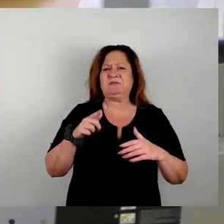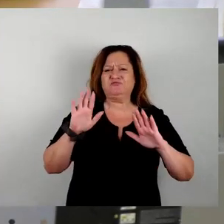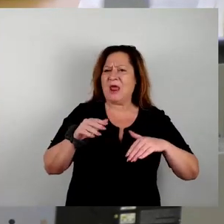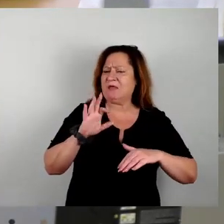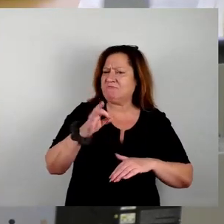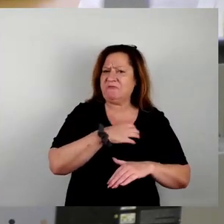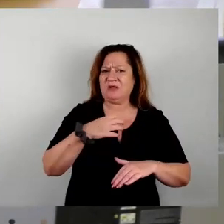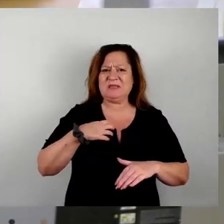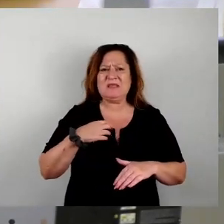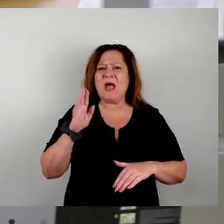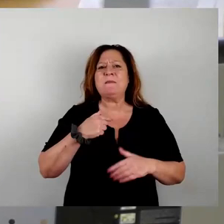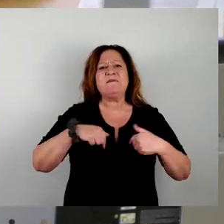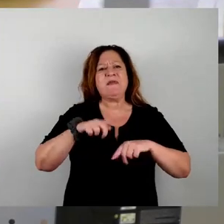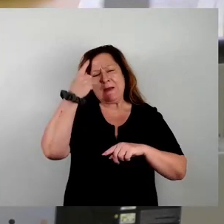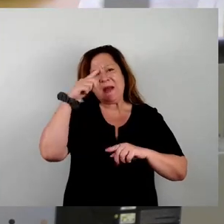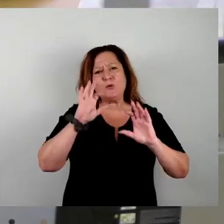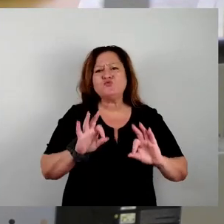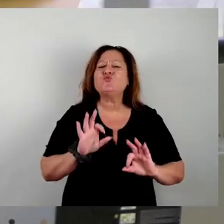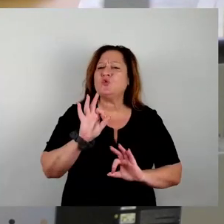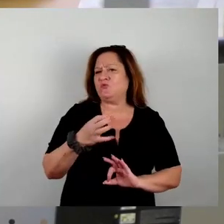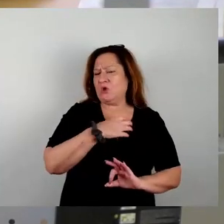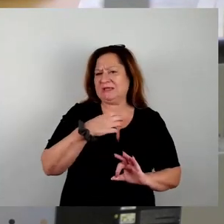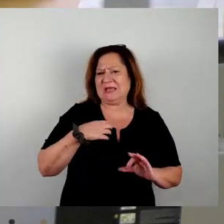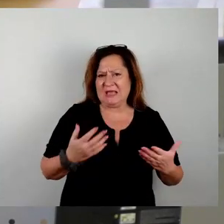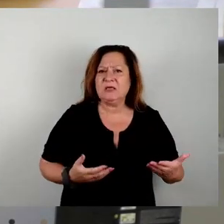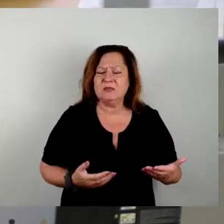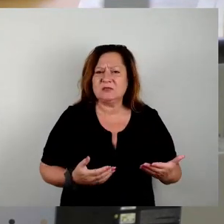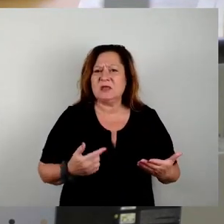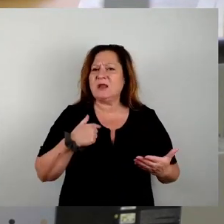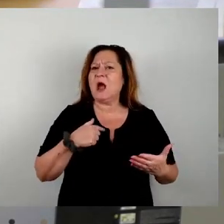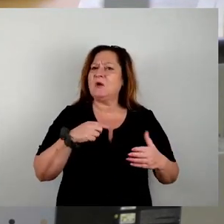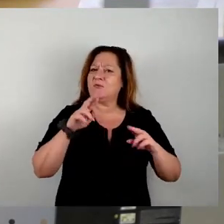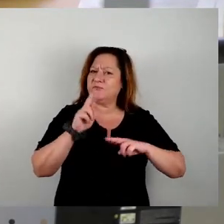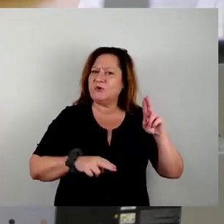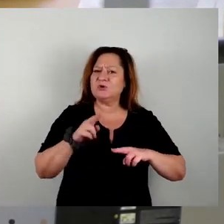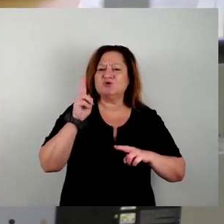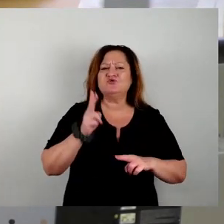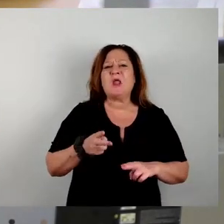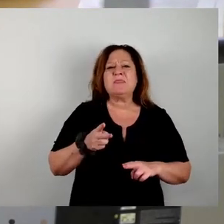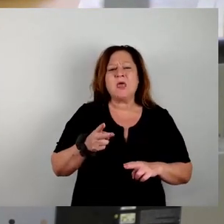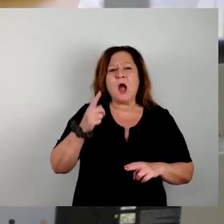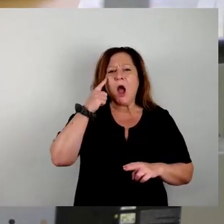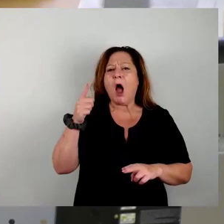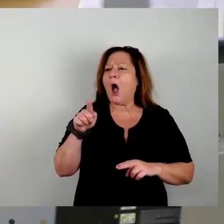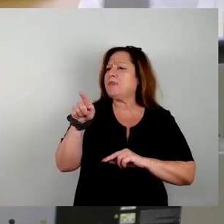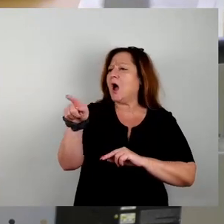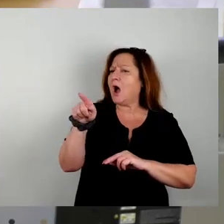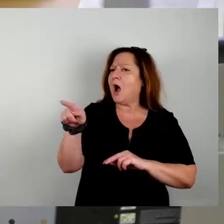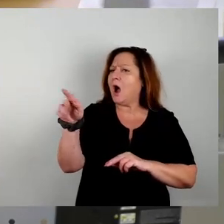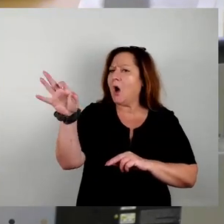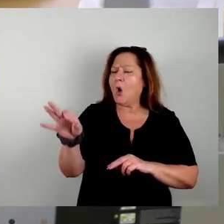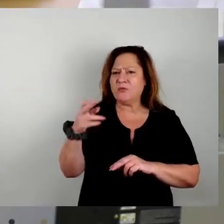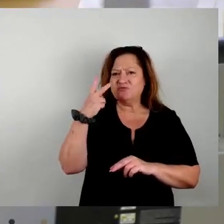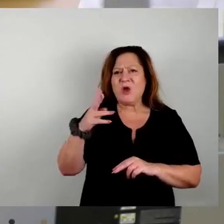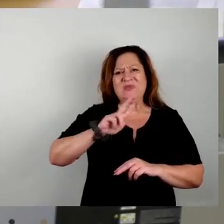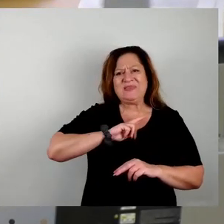ja gut für Dresden. Und wir haben als AfD-Fraktion, wir sind mit einigen Stadträten, sind wir in Kadiz vor Ort gewesen und haben uns dort selber ein Bild gemacht. Wir haben uns